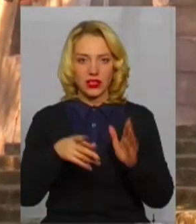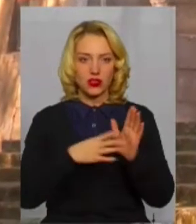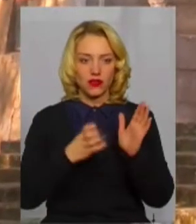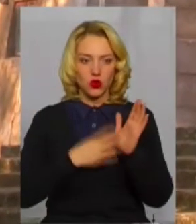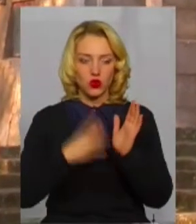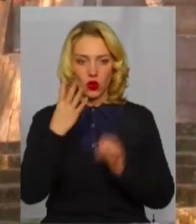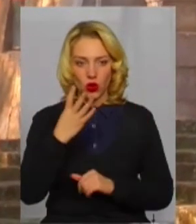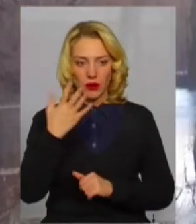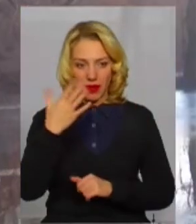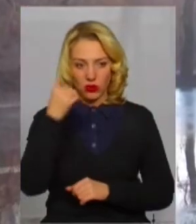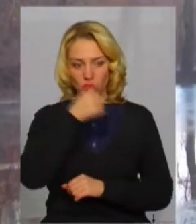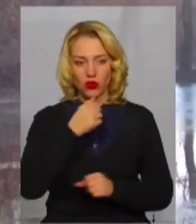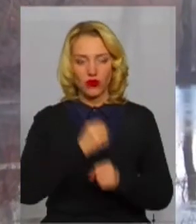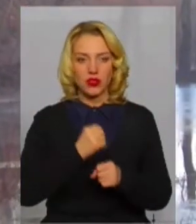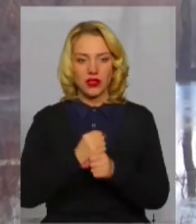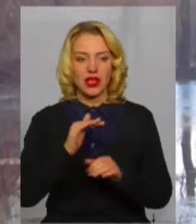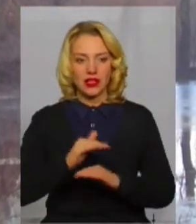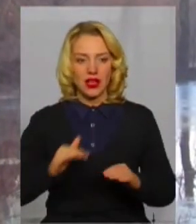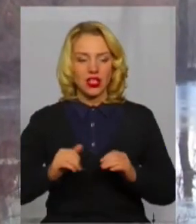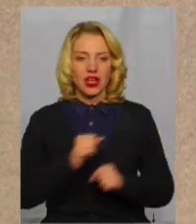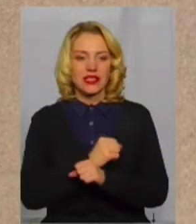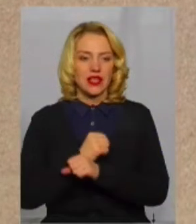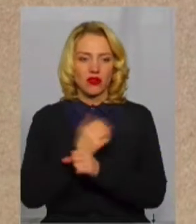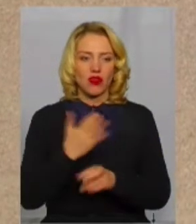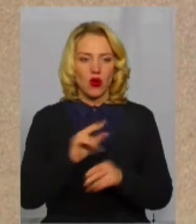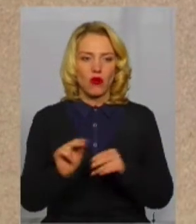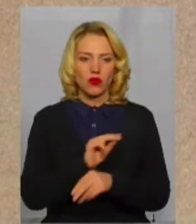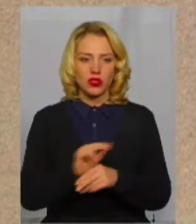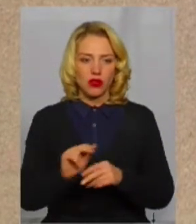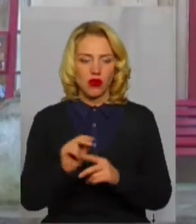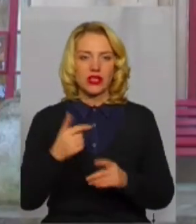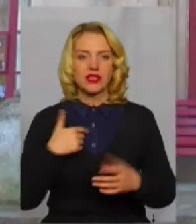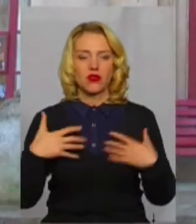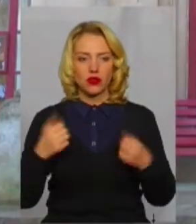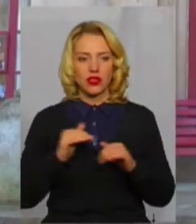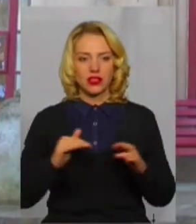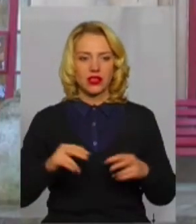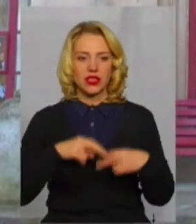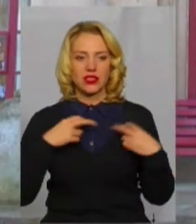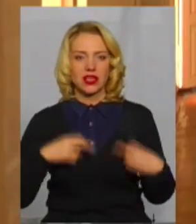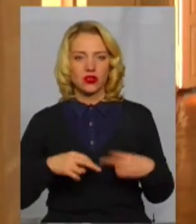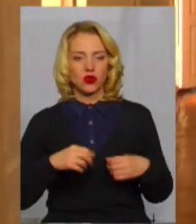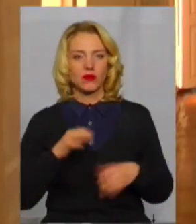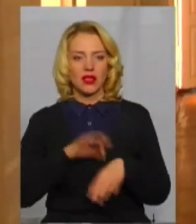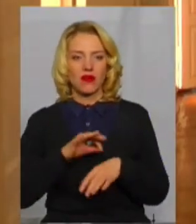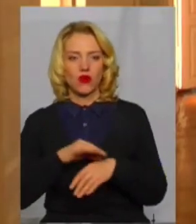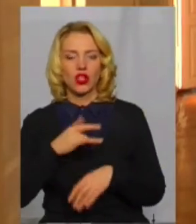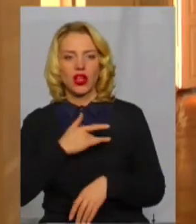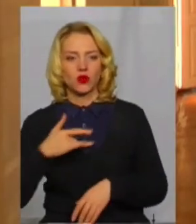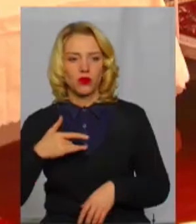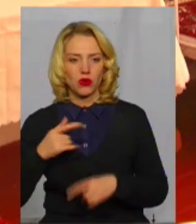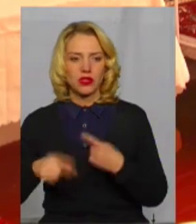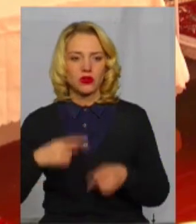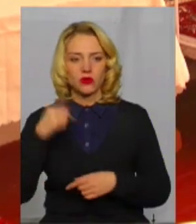функціонував дитячий санаторій, у якому лікувалися та оздоровлювалися діти із ризиком захворювання на туберкульоз. Уже з наступного